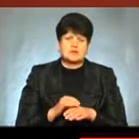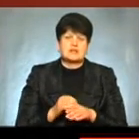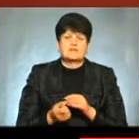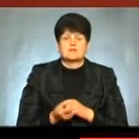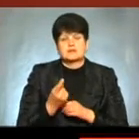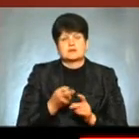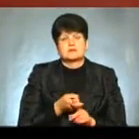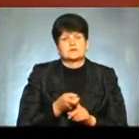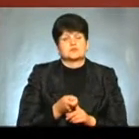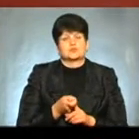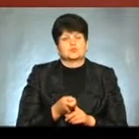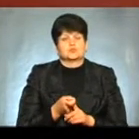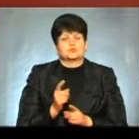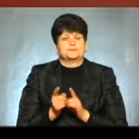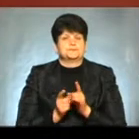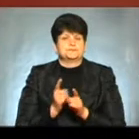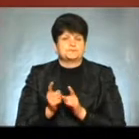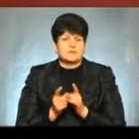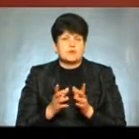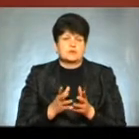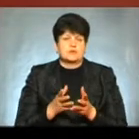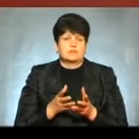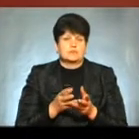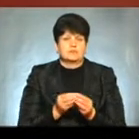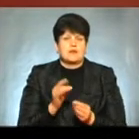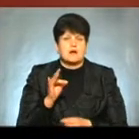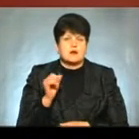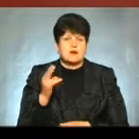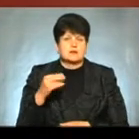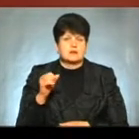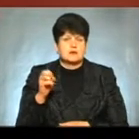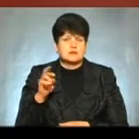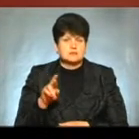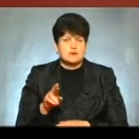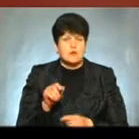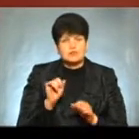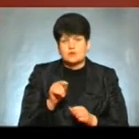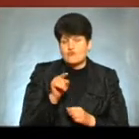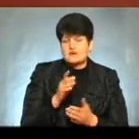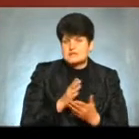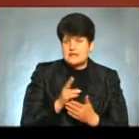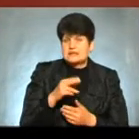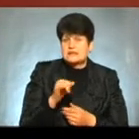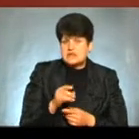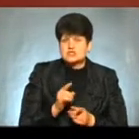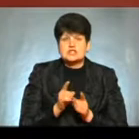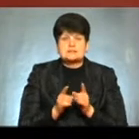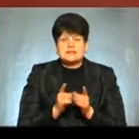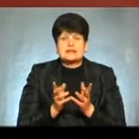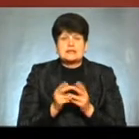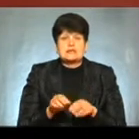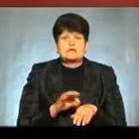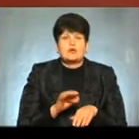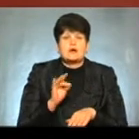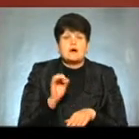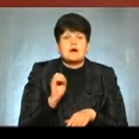внаслідок мутацій Що були спричинені радіаційним випромінюванням Скажіть, чи, можливо, у вас є дані, чи змінилася кількість хворих на рак в нашій